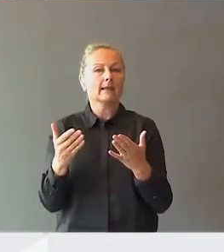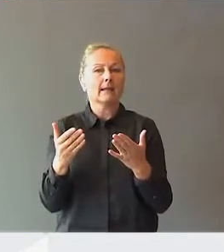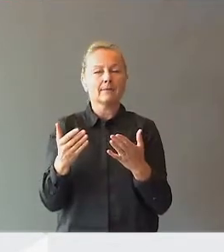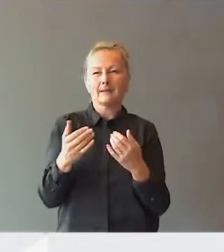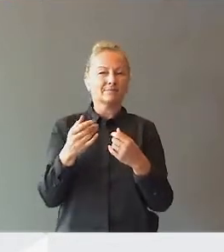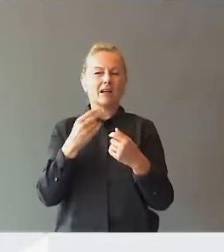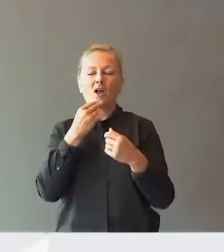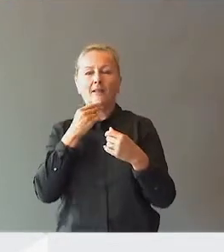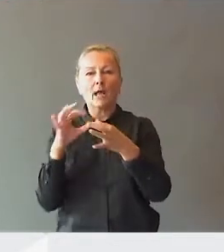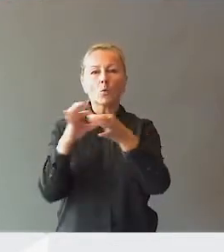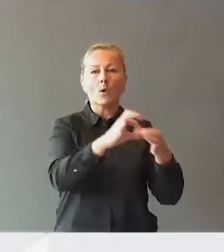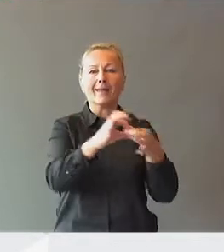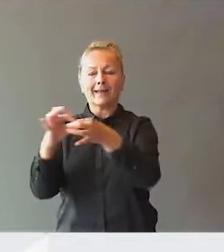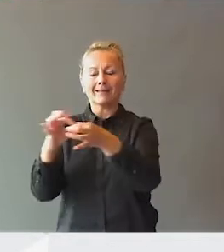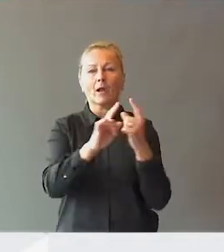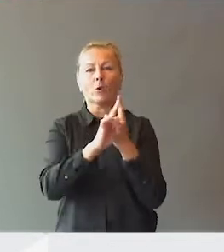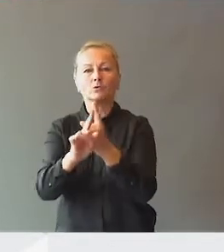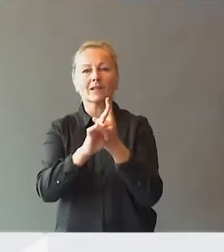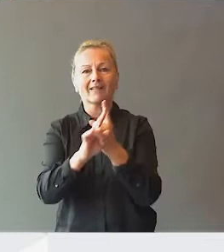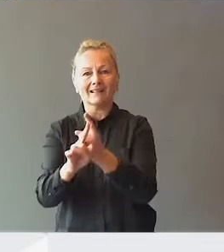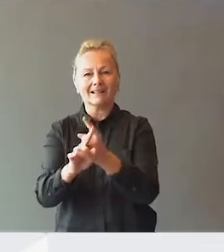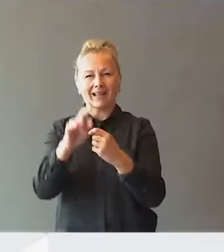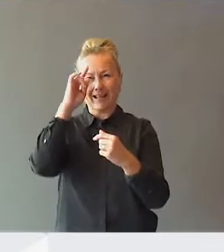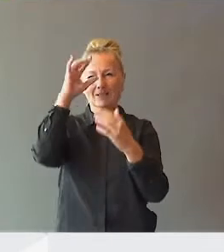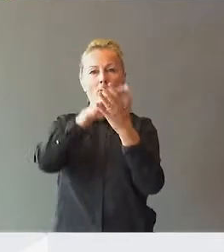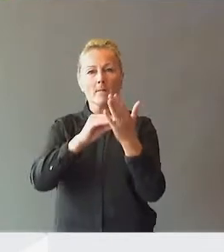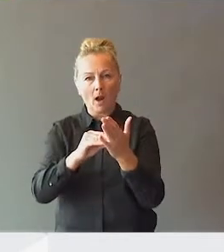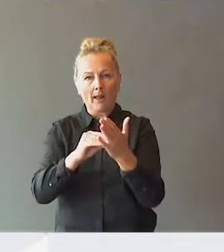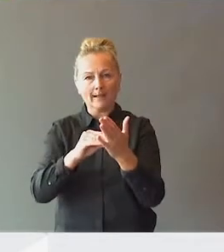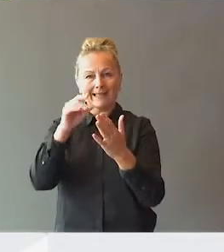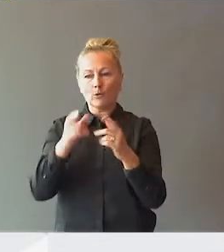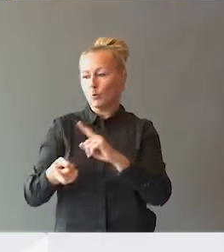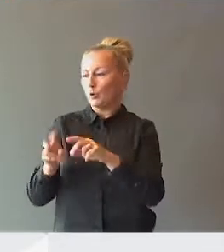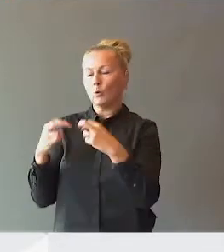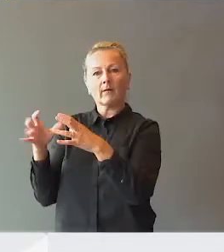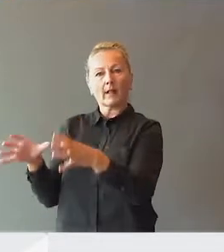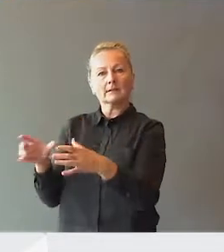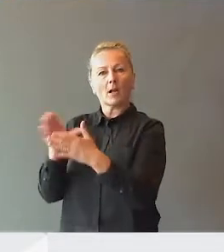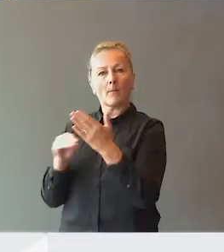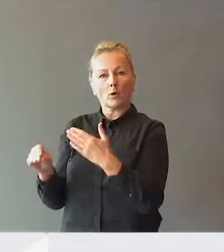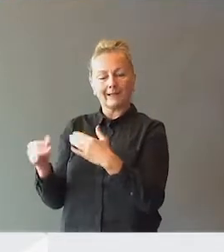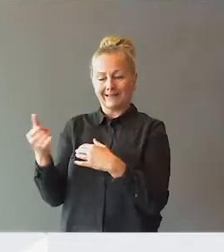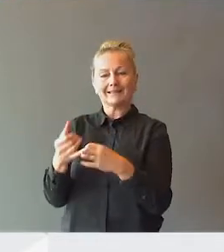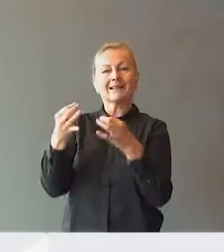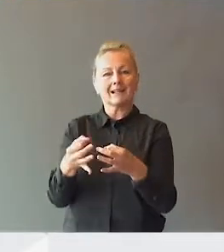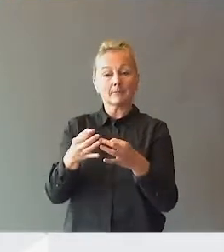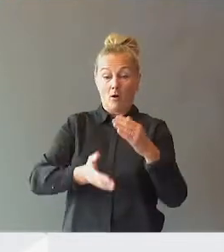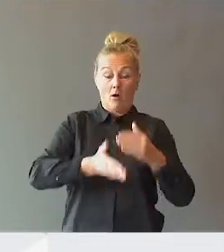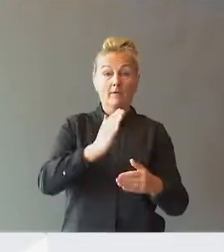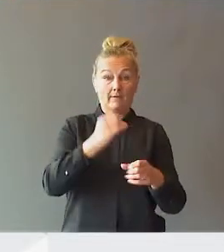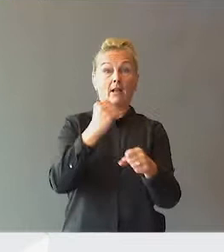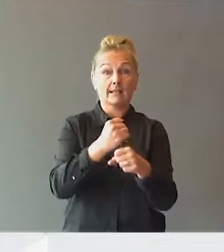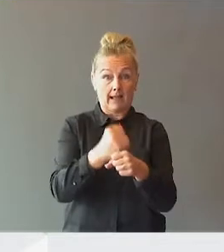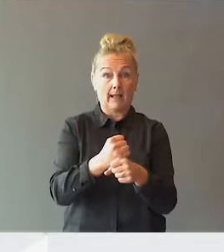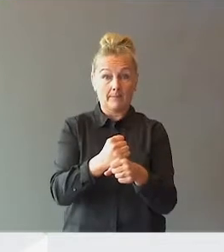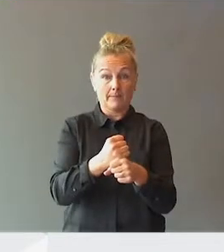kohärente konsekvensresonementer i utvalgets rapport rundt disse tingene, som er helt avgjørende for å realisere,